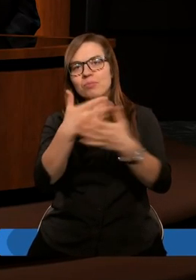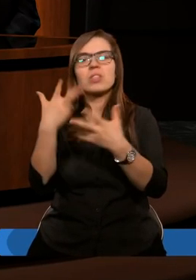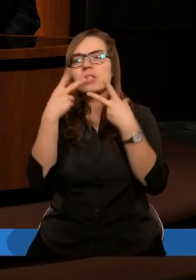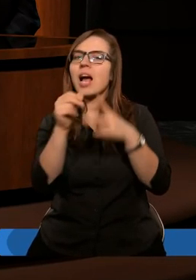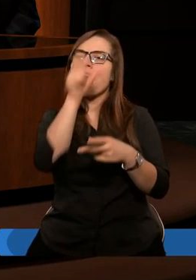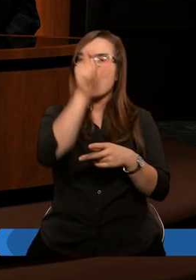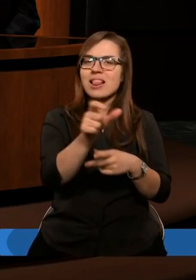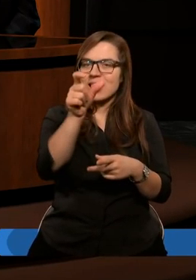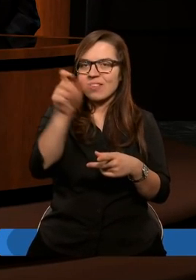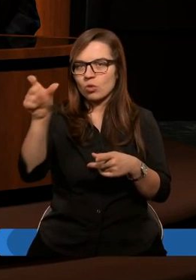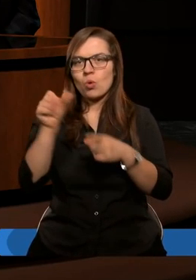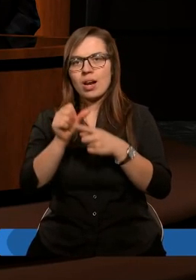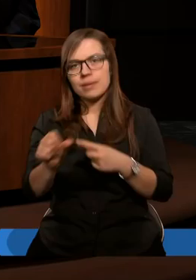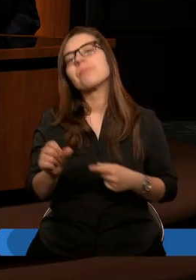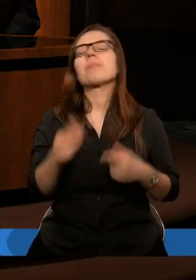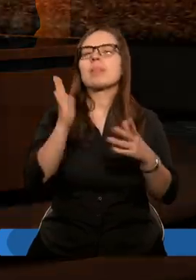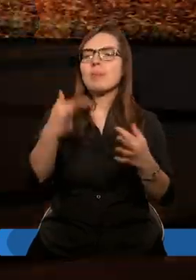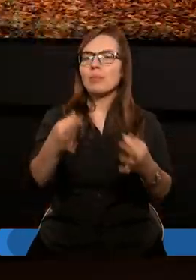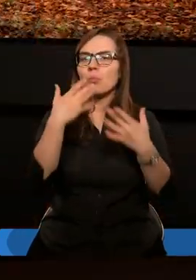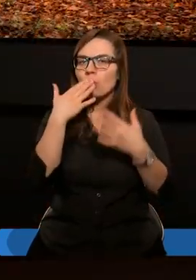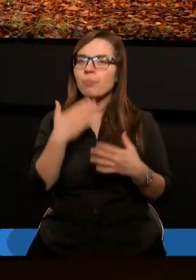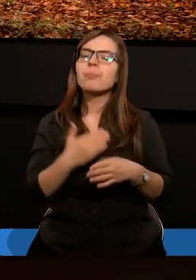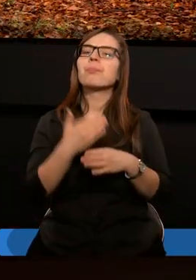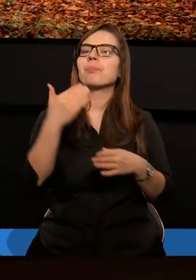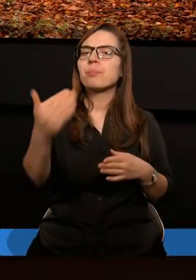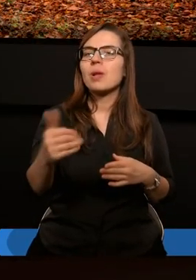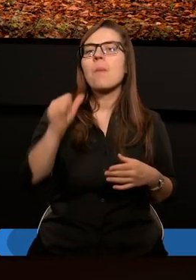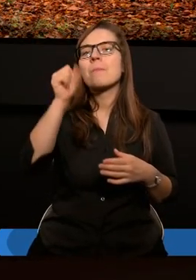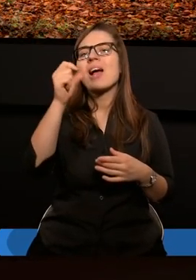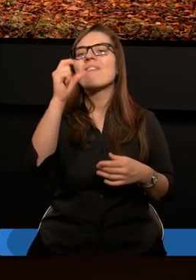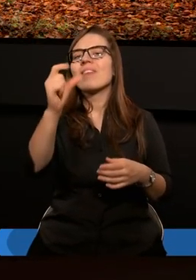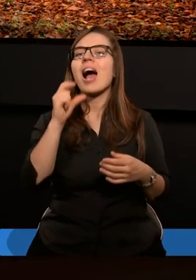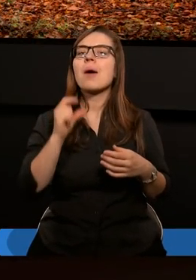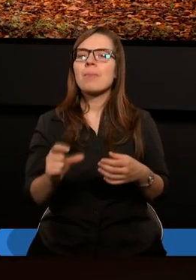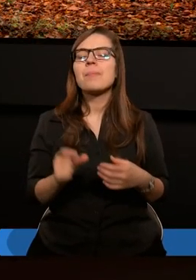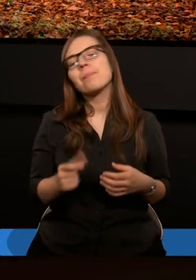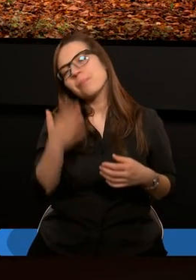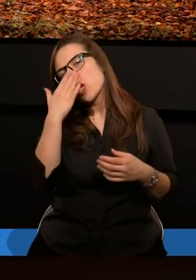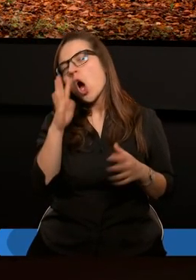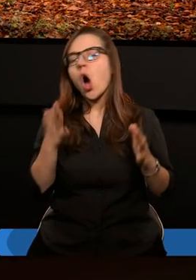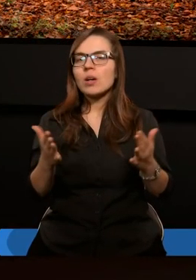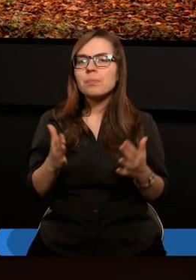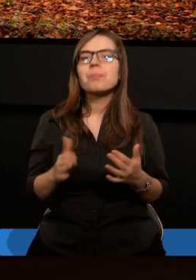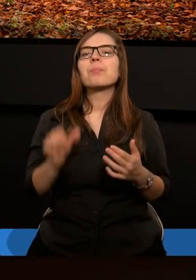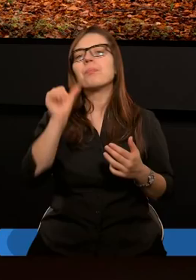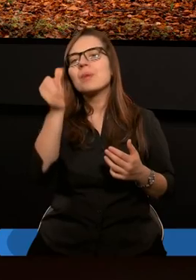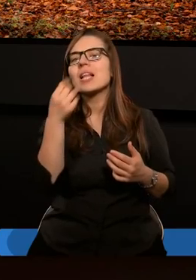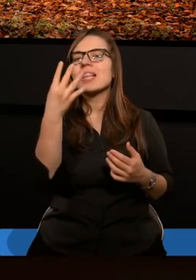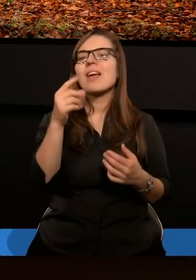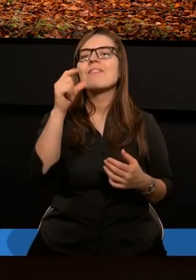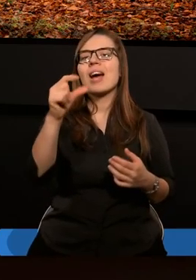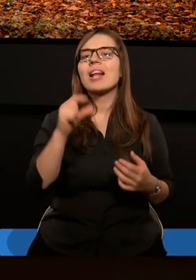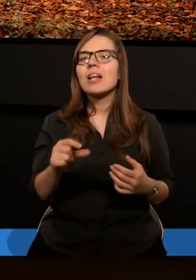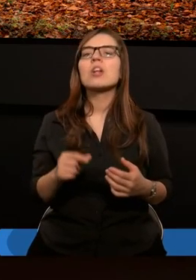rzeczach będziemy mówić. Przed nami pierwsze fragmenty, choćby pierwsze